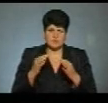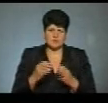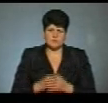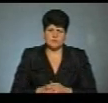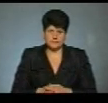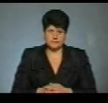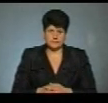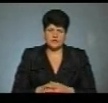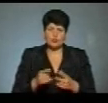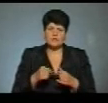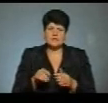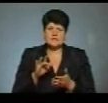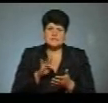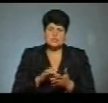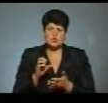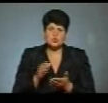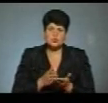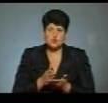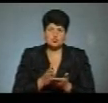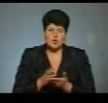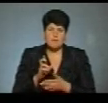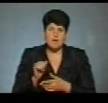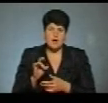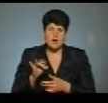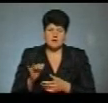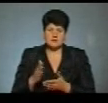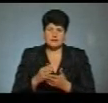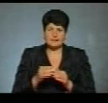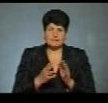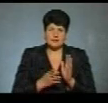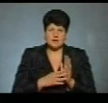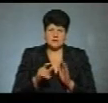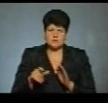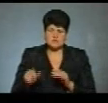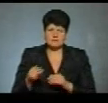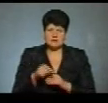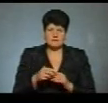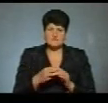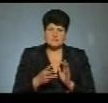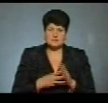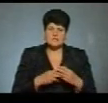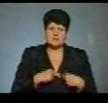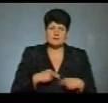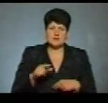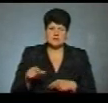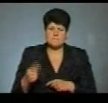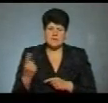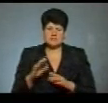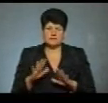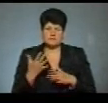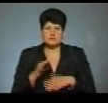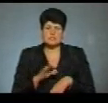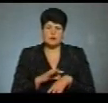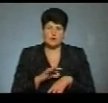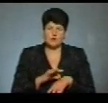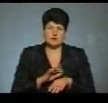У відділенні центру соцобслуговування в Бариші перебувають 19 осіб. Там 18 працівників. Перший випадок захворювання